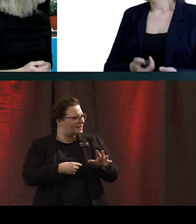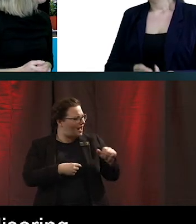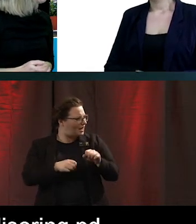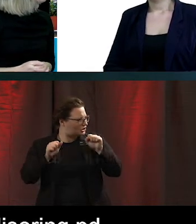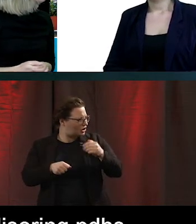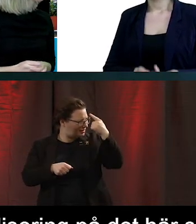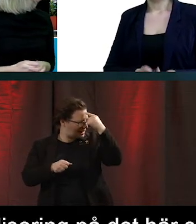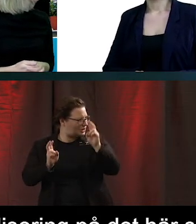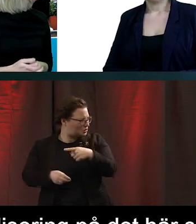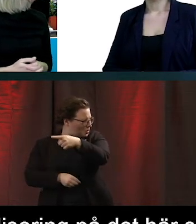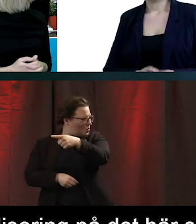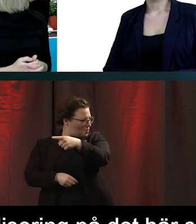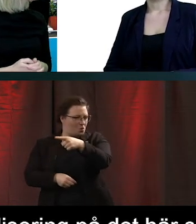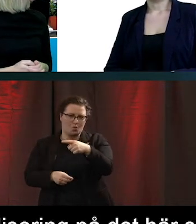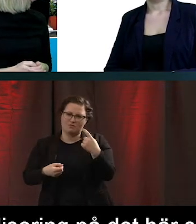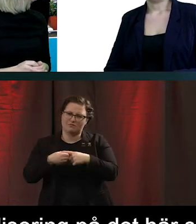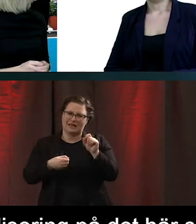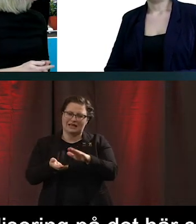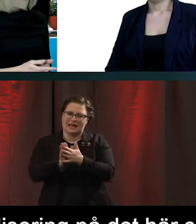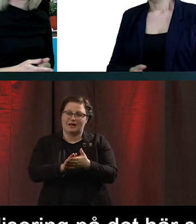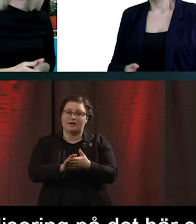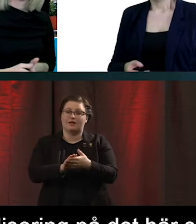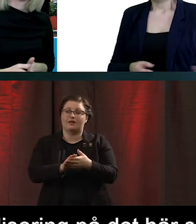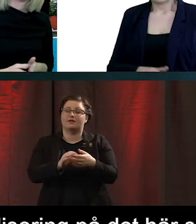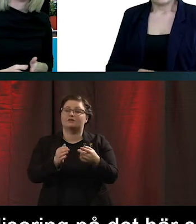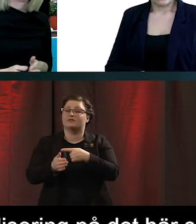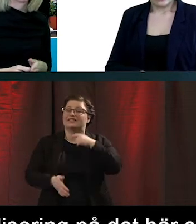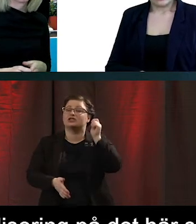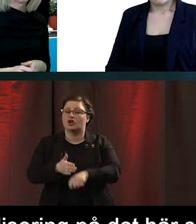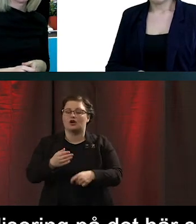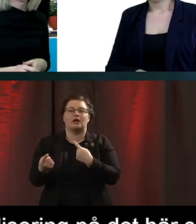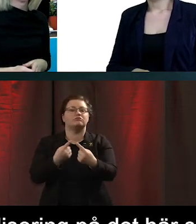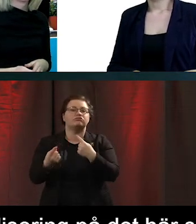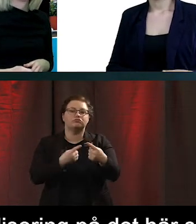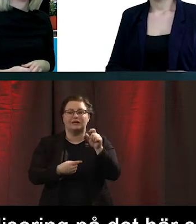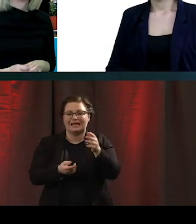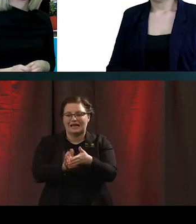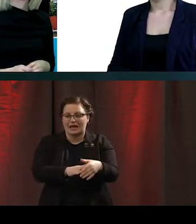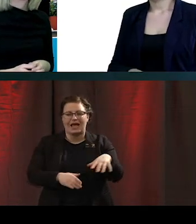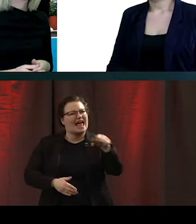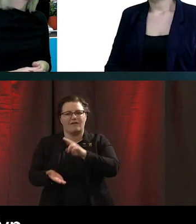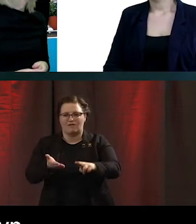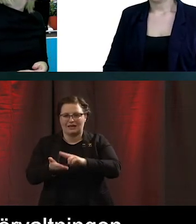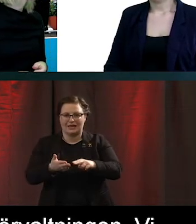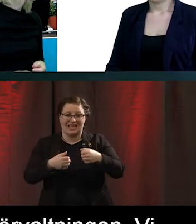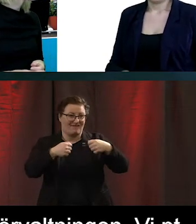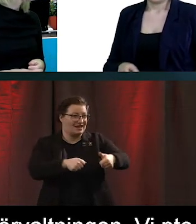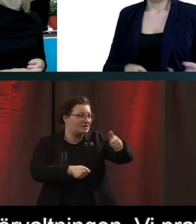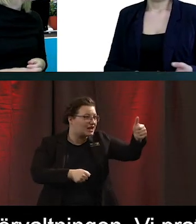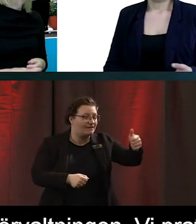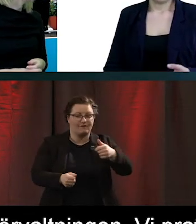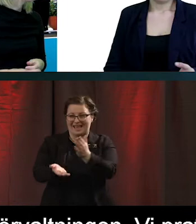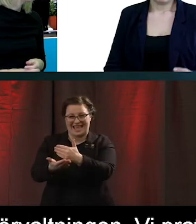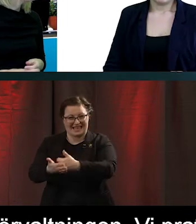Så vi började prata om digitalisering. På hela vår förvaltning. Vi pratade med verksamhetschefer, enhetschefer